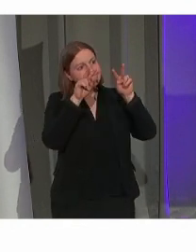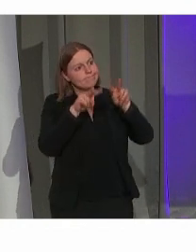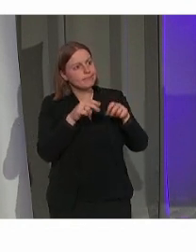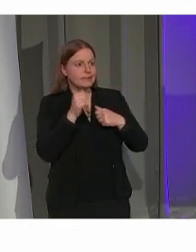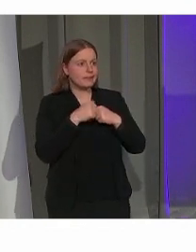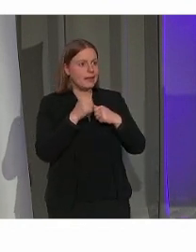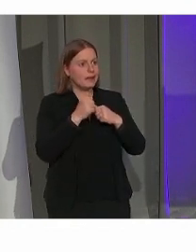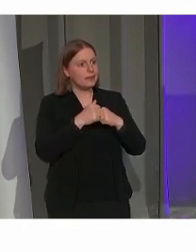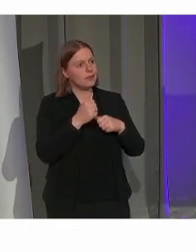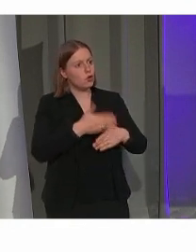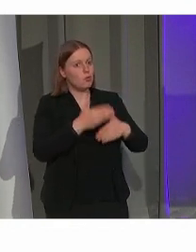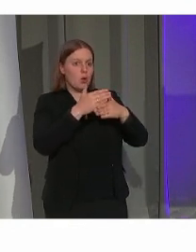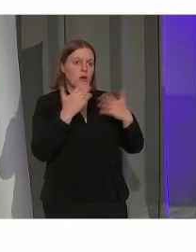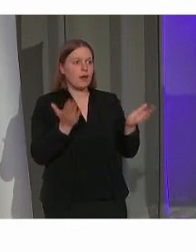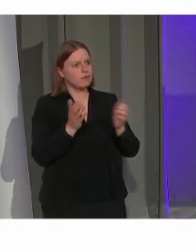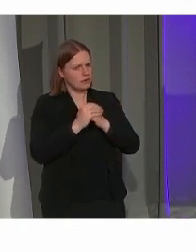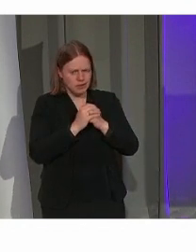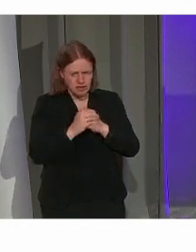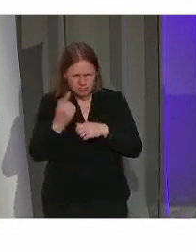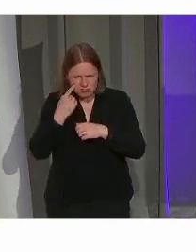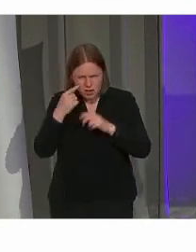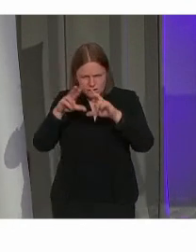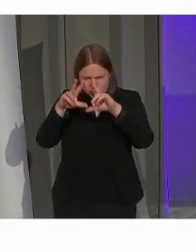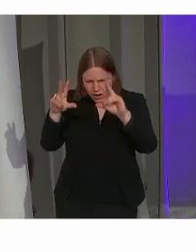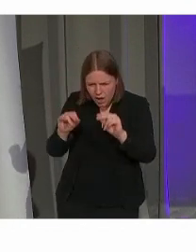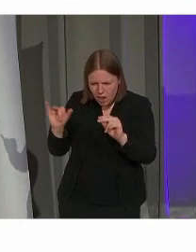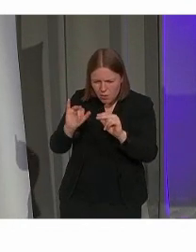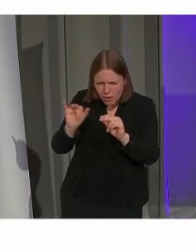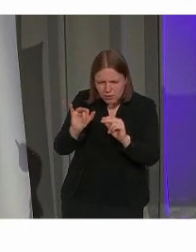kijken en proberen dat verhaal lijden te maken.